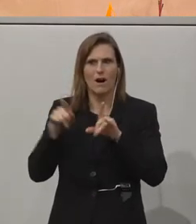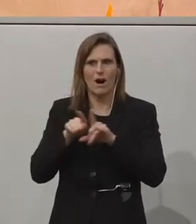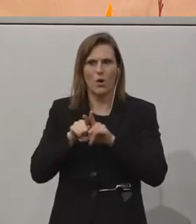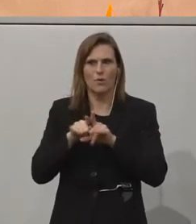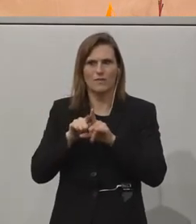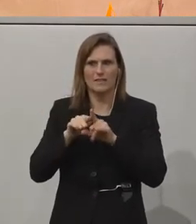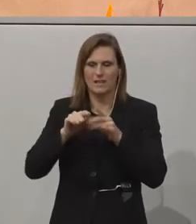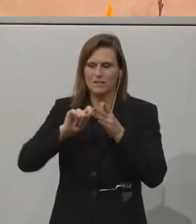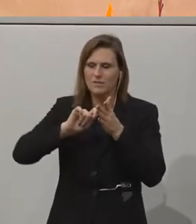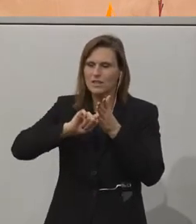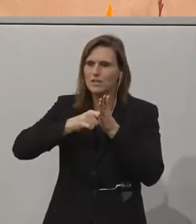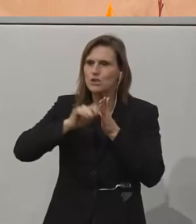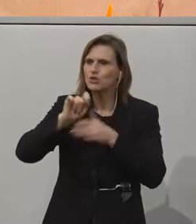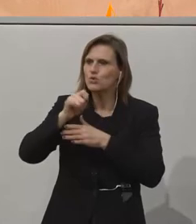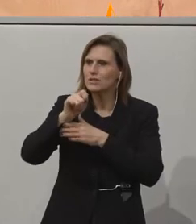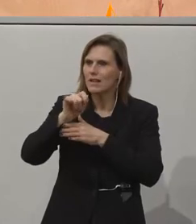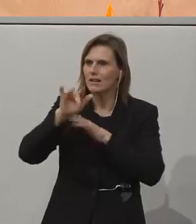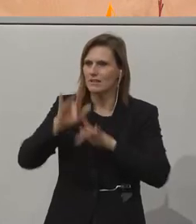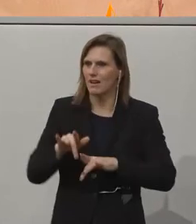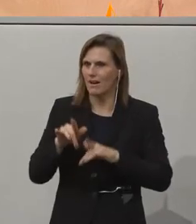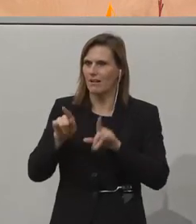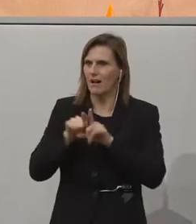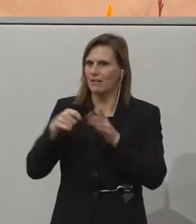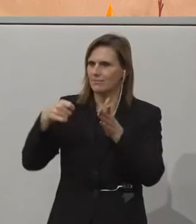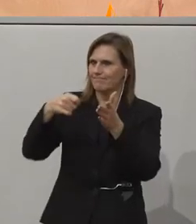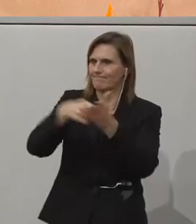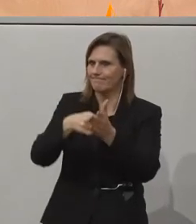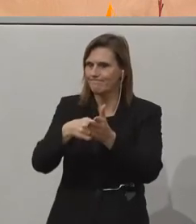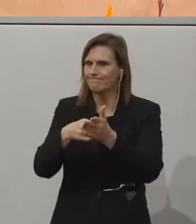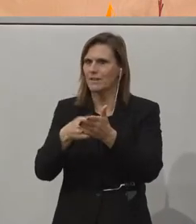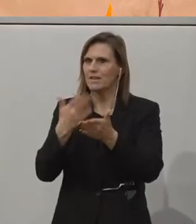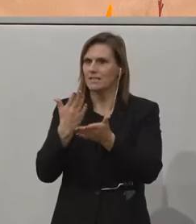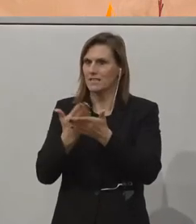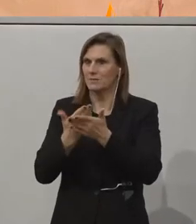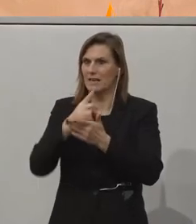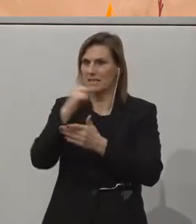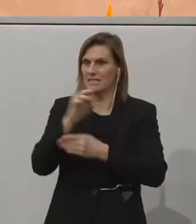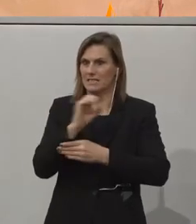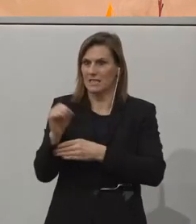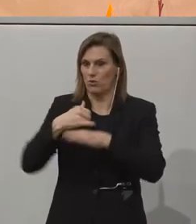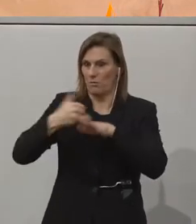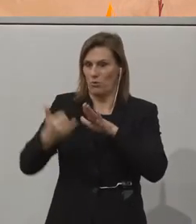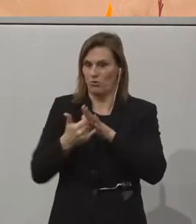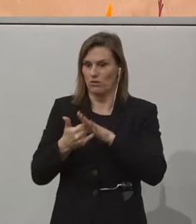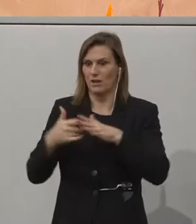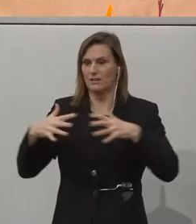wir einbringen können. Und aus diesem Grunde ist Zero Project entstanden. Zero Project ist ein weltweites